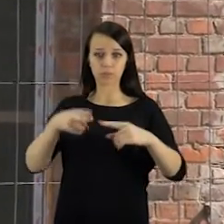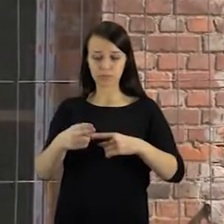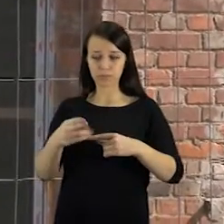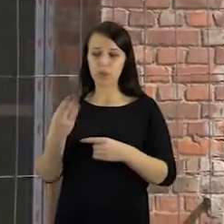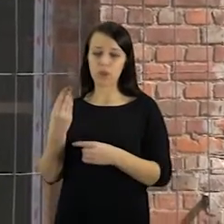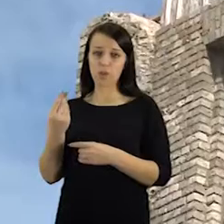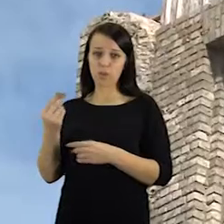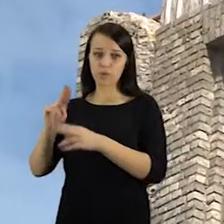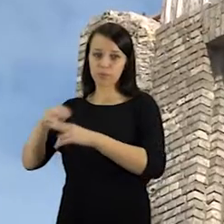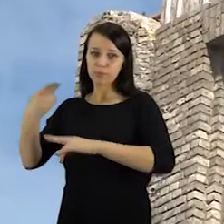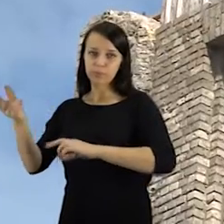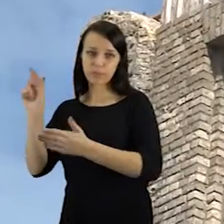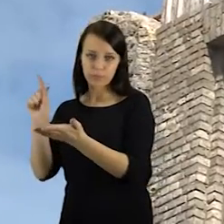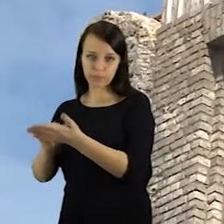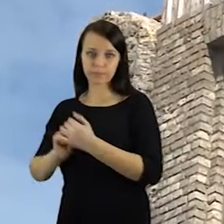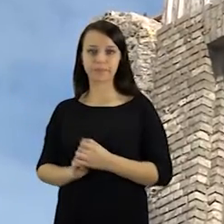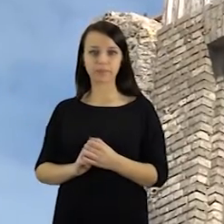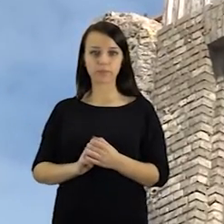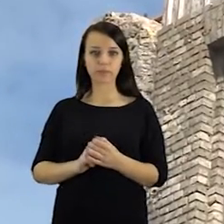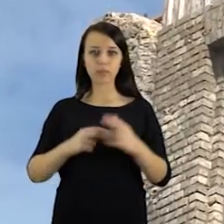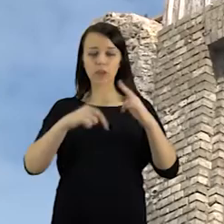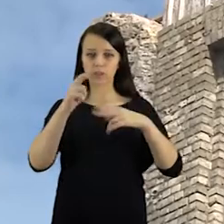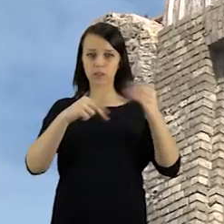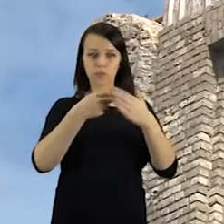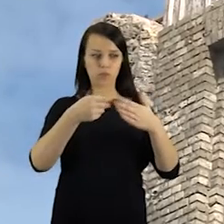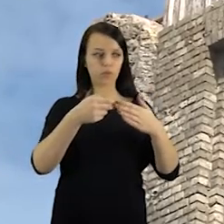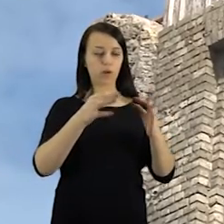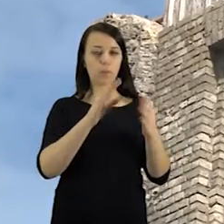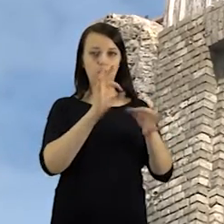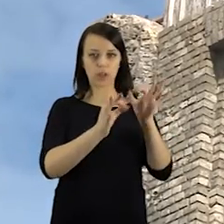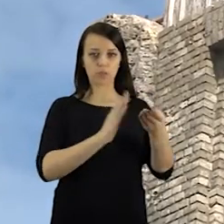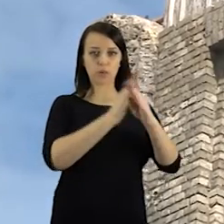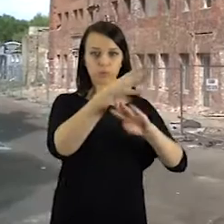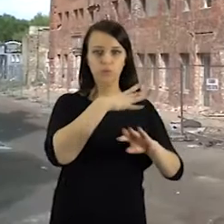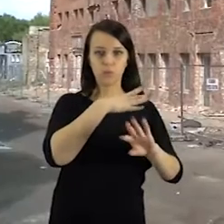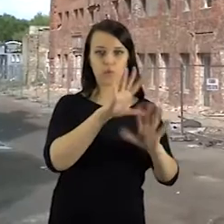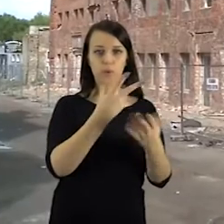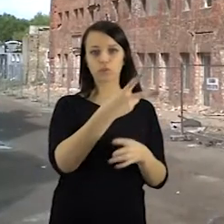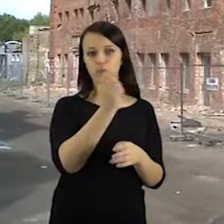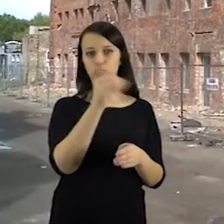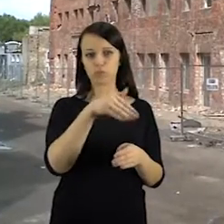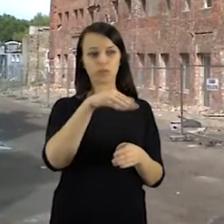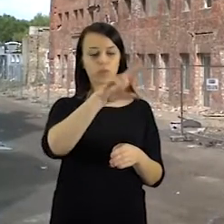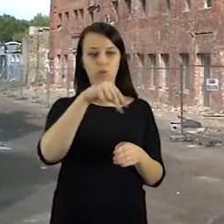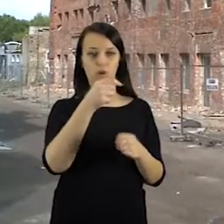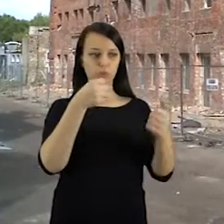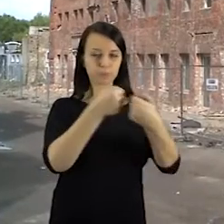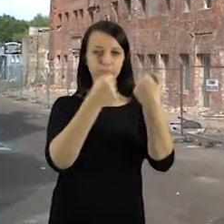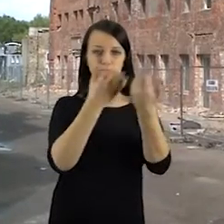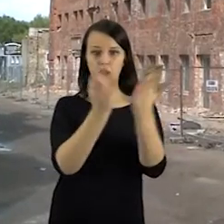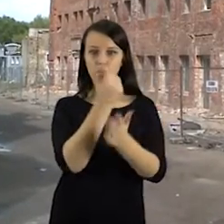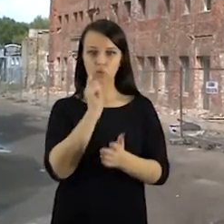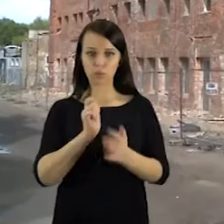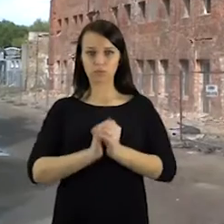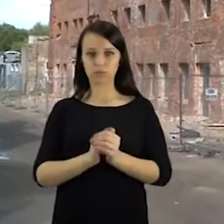eurų jau įsisavintos europinės paramos. Buvęs darbų rangovas per teismus siekia prisiteisti dar apie 200 tūkstančių eurų. Taigi